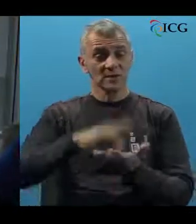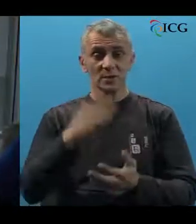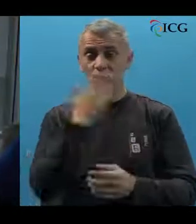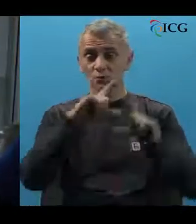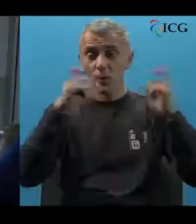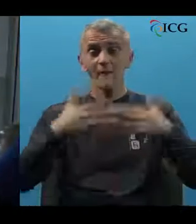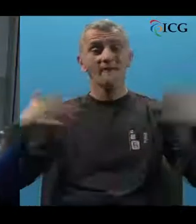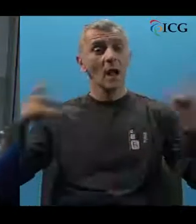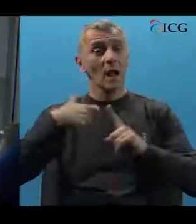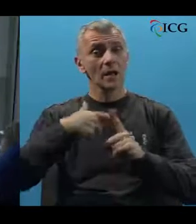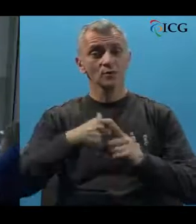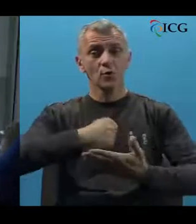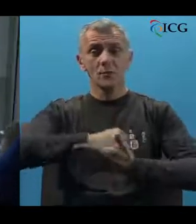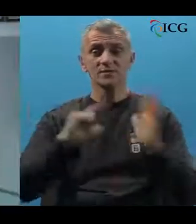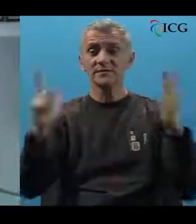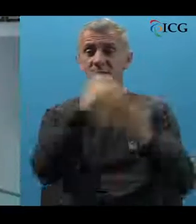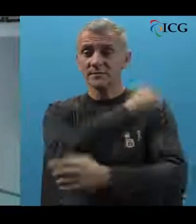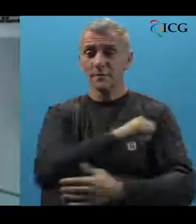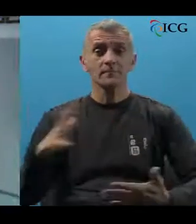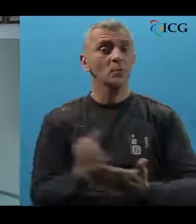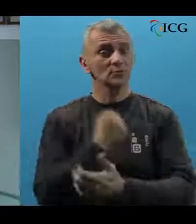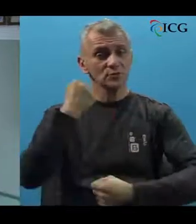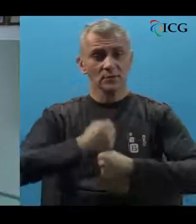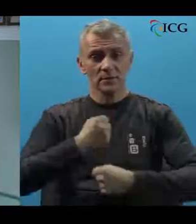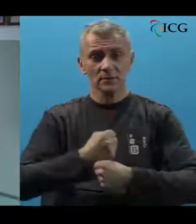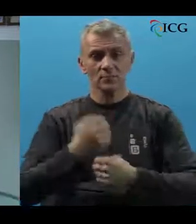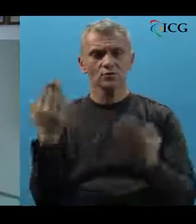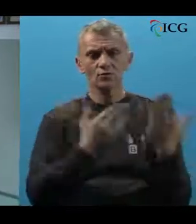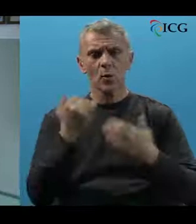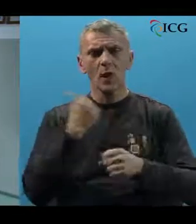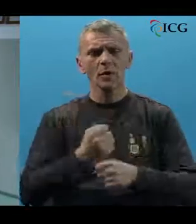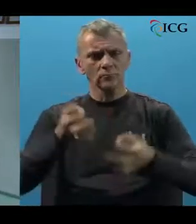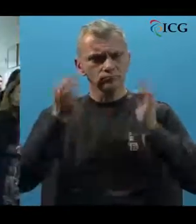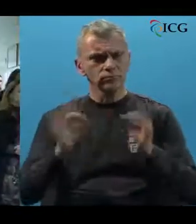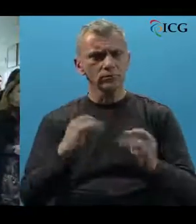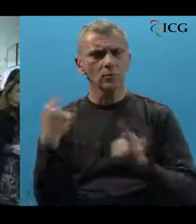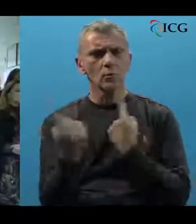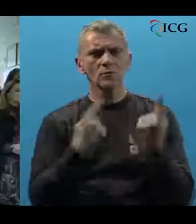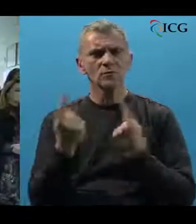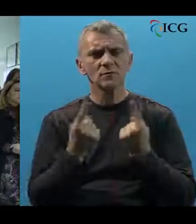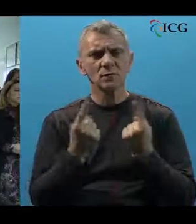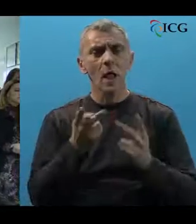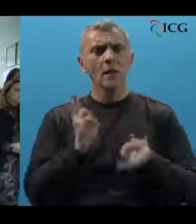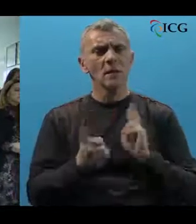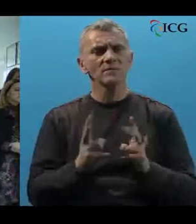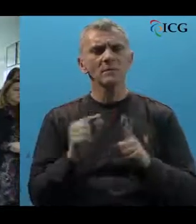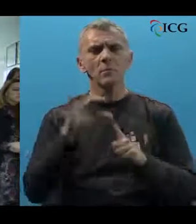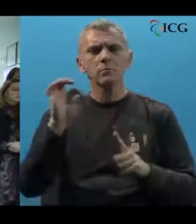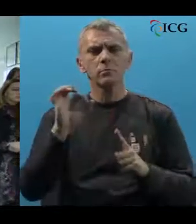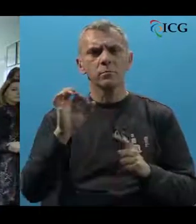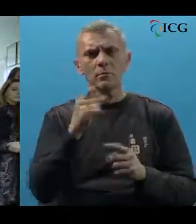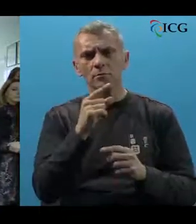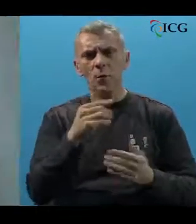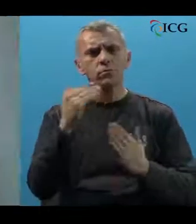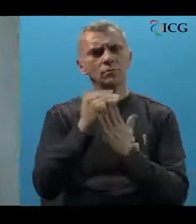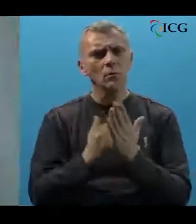srednja škola u Velikoj Kladuši obiljažila je 17 godina uspješnog rada. Škola radi u savremenim uvjetima, nastavni proces se izvodi po